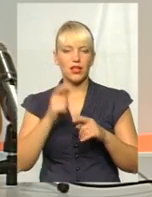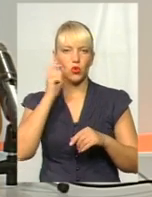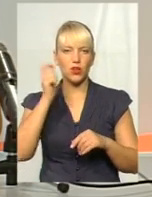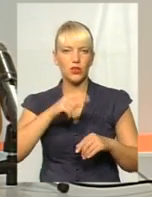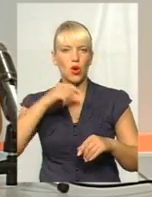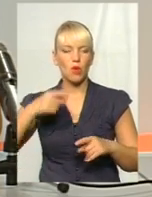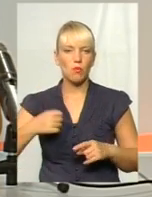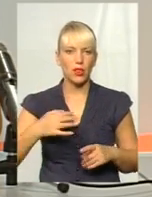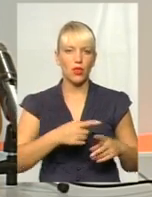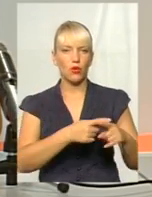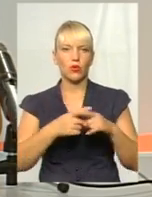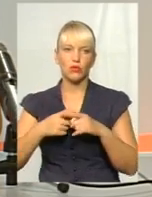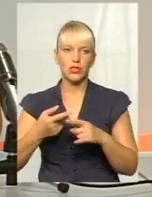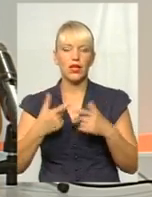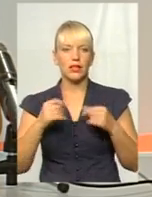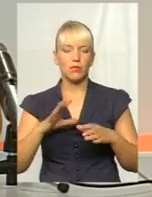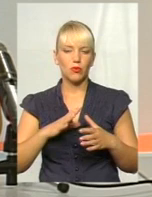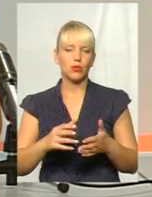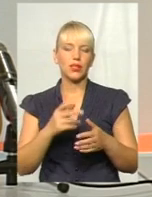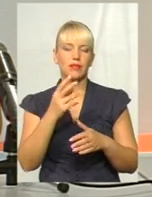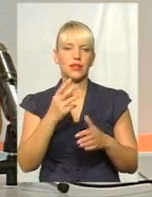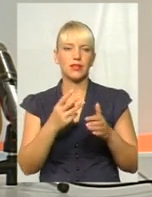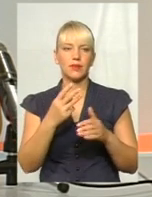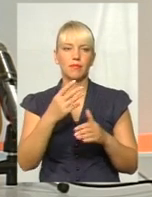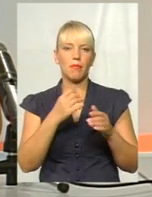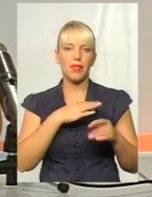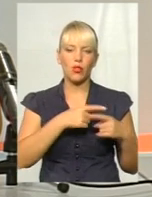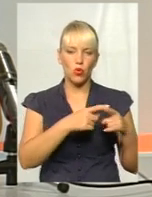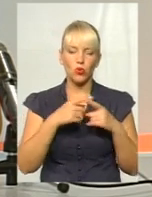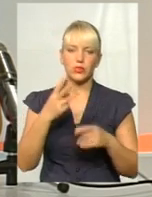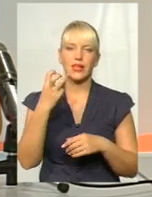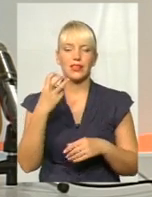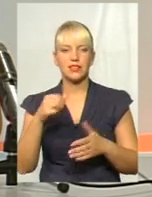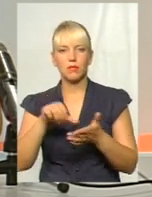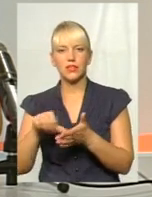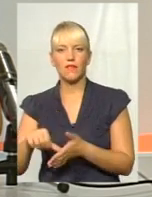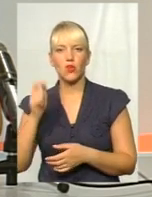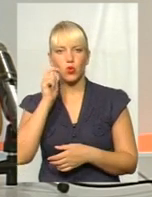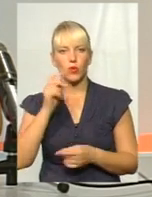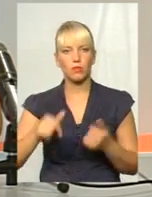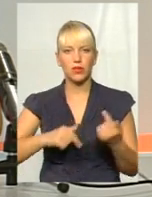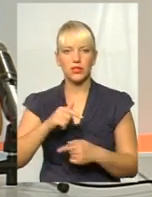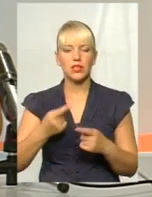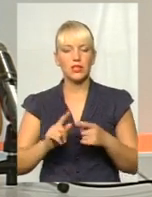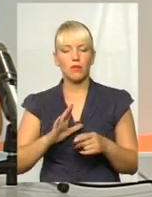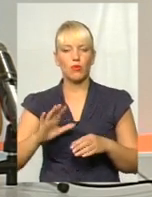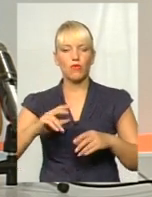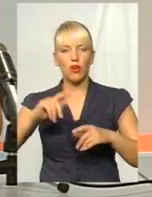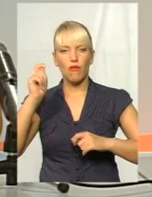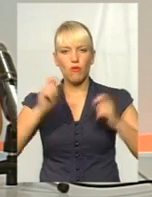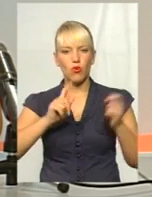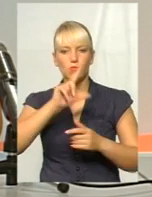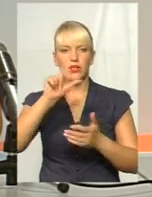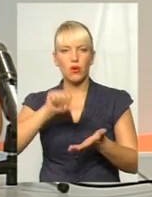представників підприємств Білорусі і 300 представників бізнесу українського. Цей форум відбувся за участю президентів,